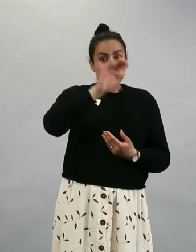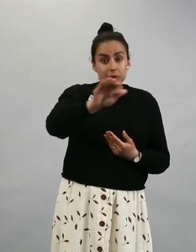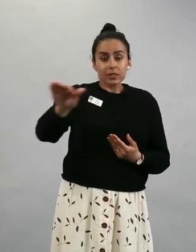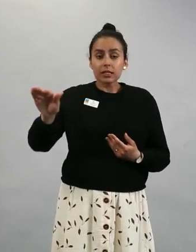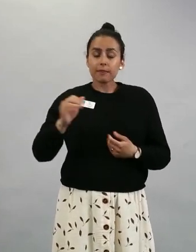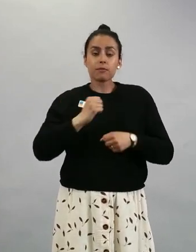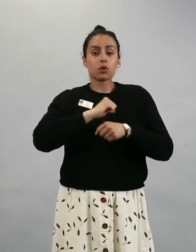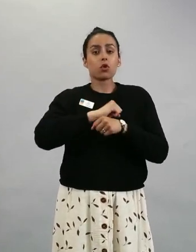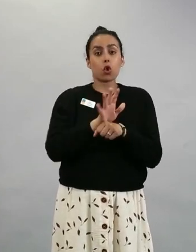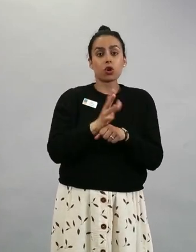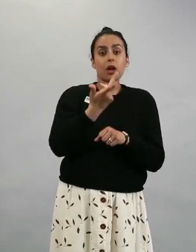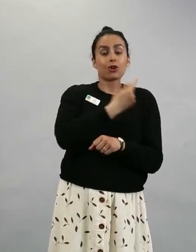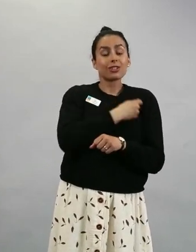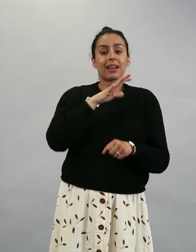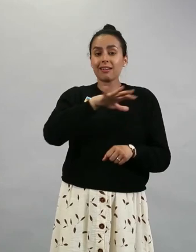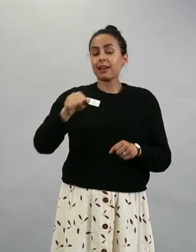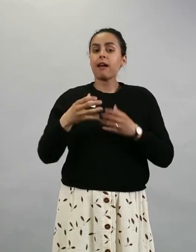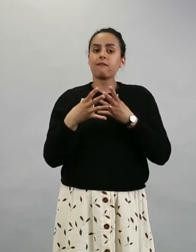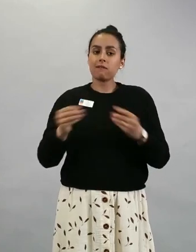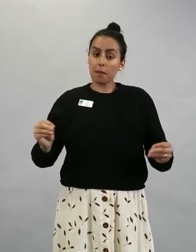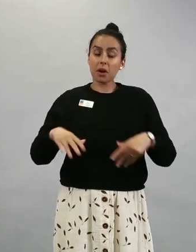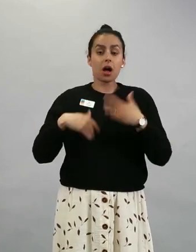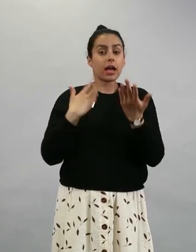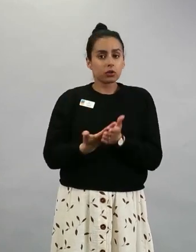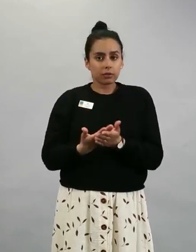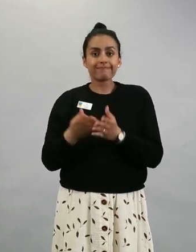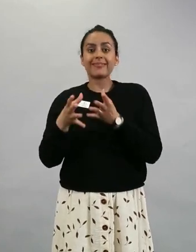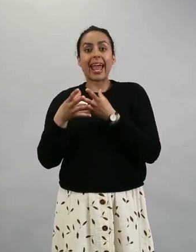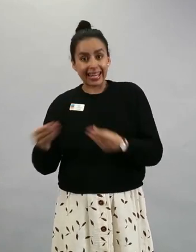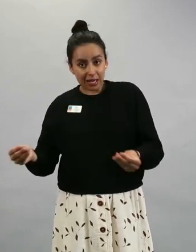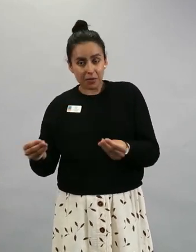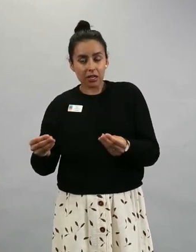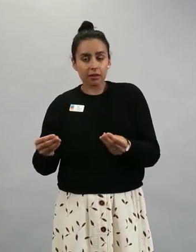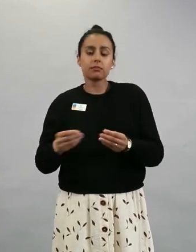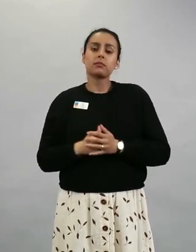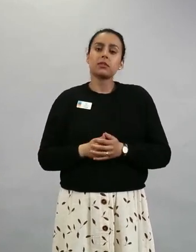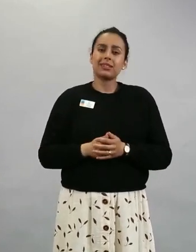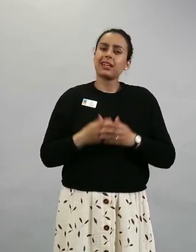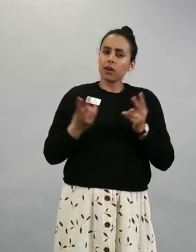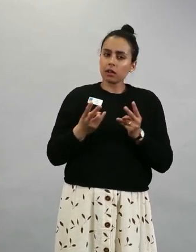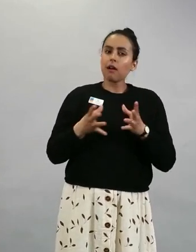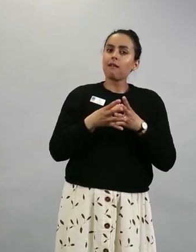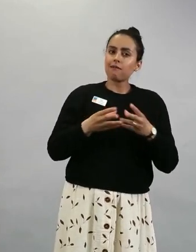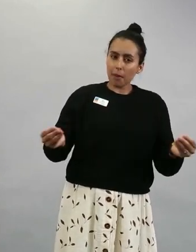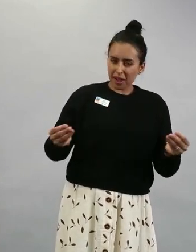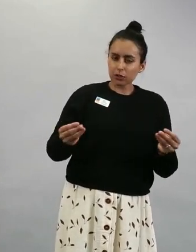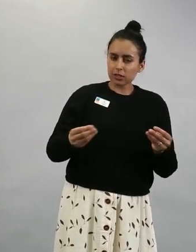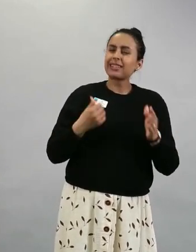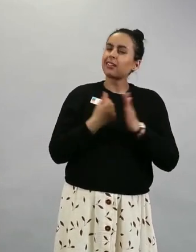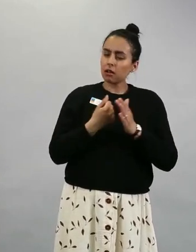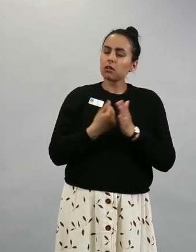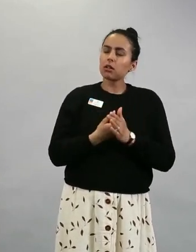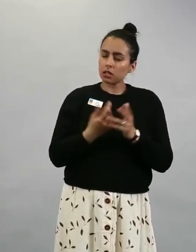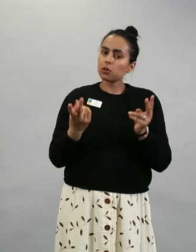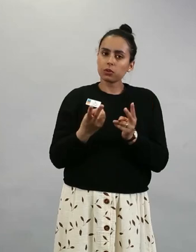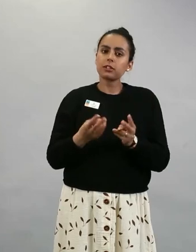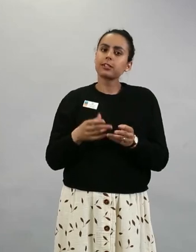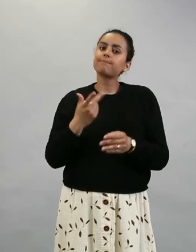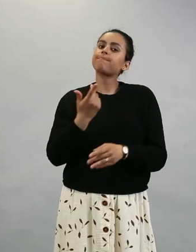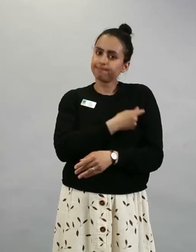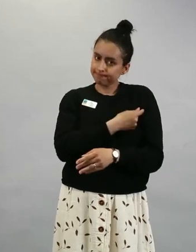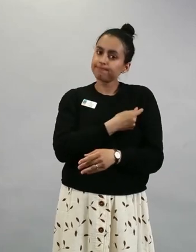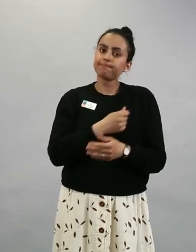kaikille vapaaehtoinen, se on maksuton. Ja vaikka rokotuksen ottaminen on vapaaehtoista, se kannattaa ehdottomasti ottaa.